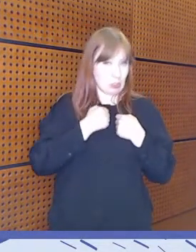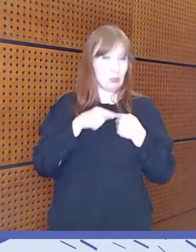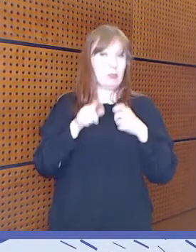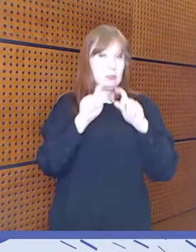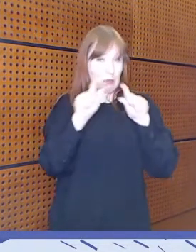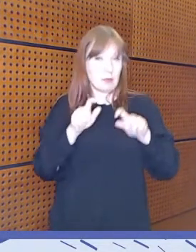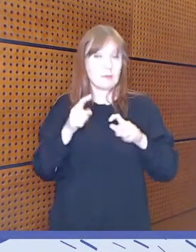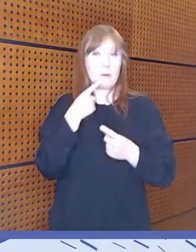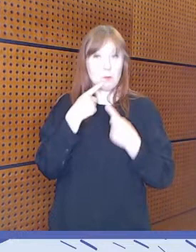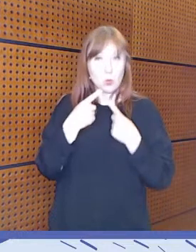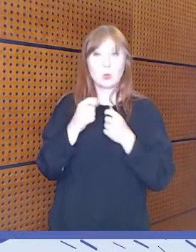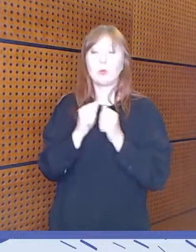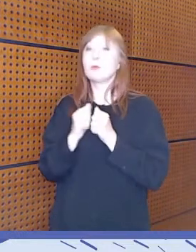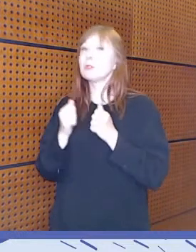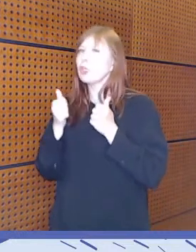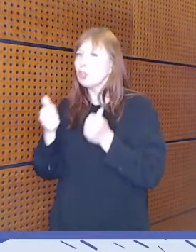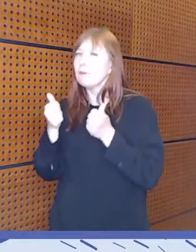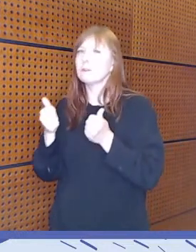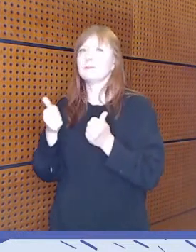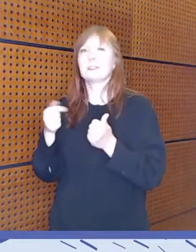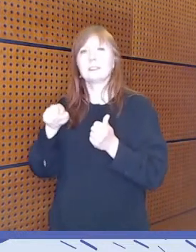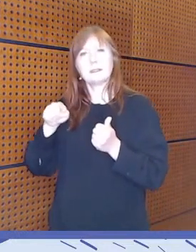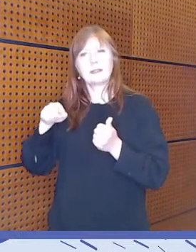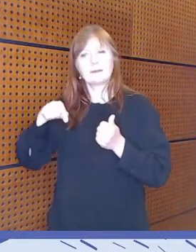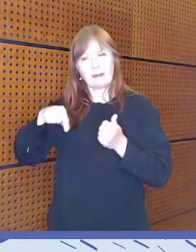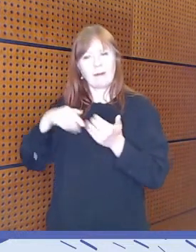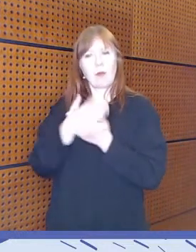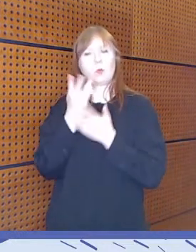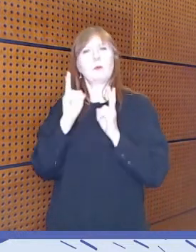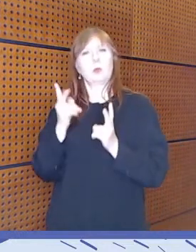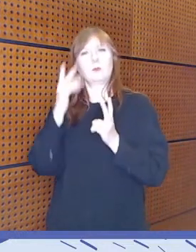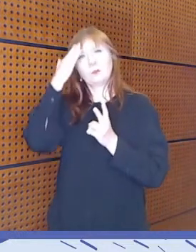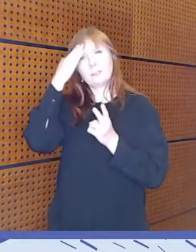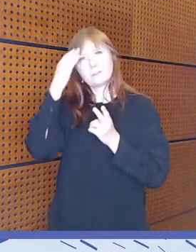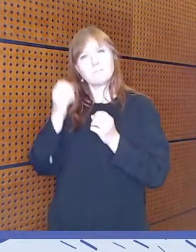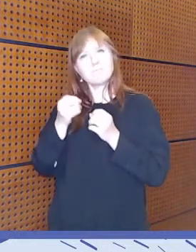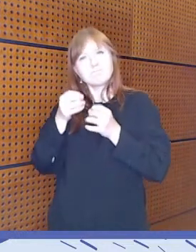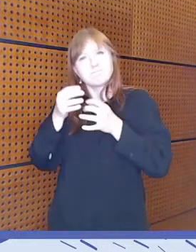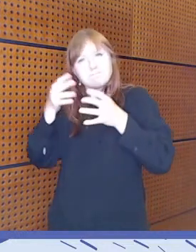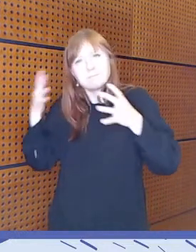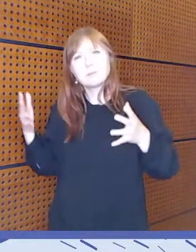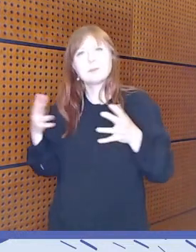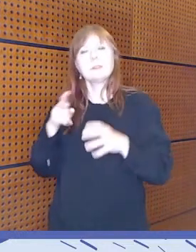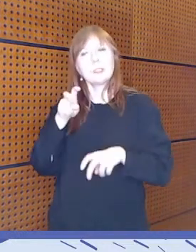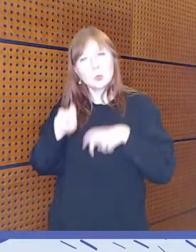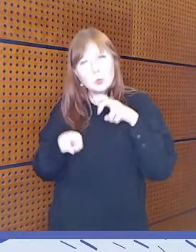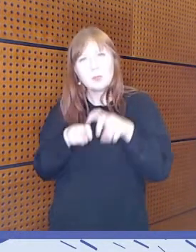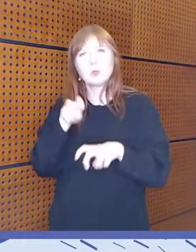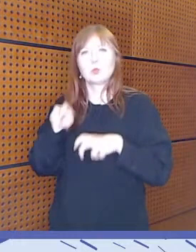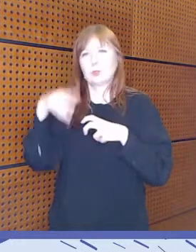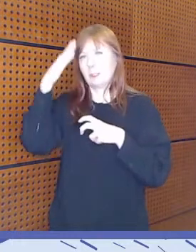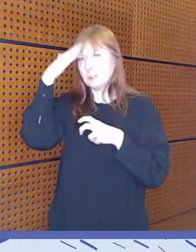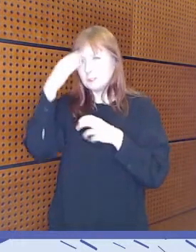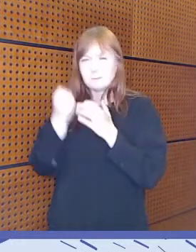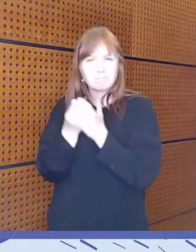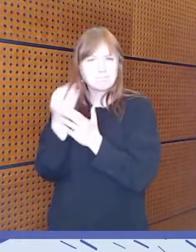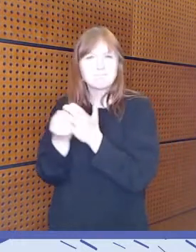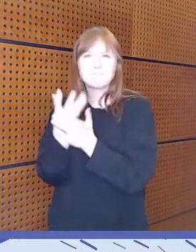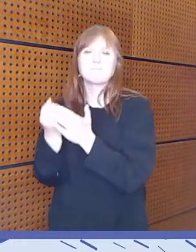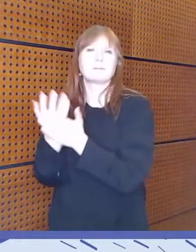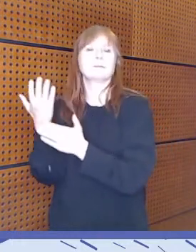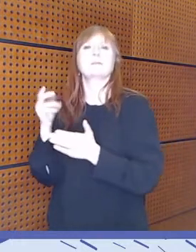näin, että tässäkin toivottavasti lisätään. Ja toivottavasti sitä tutkimusta tulee sitä tietoa sieltä ja